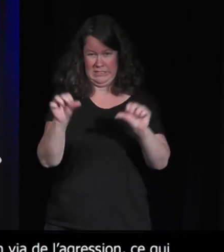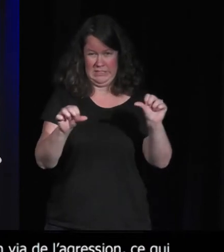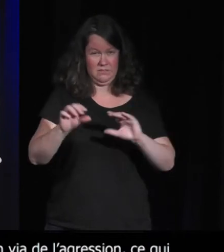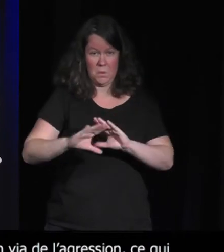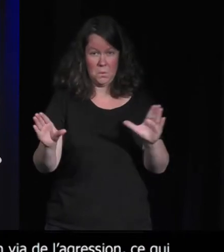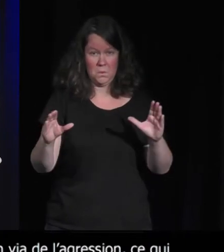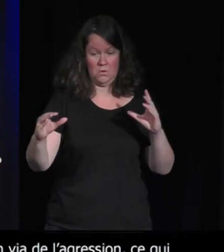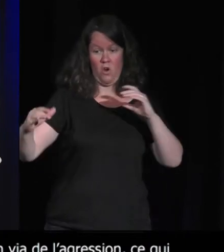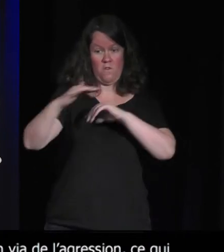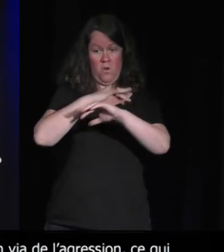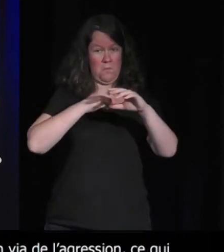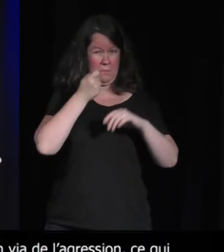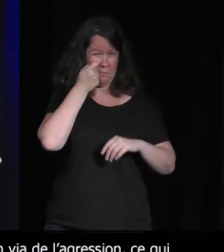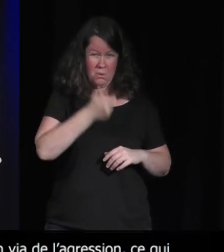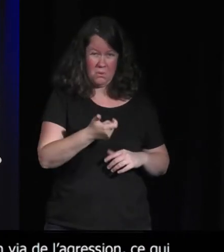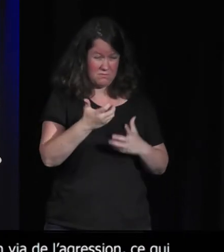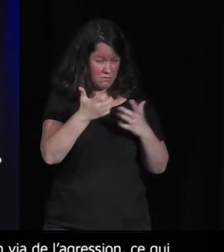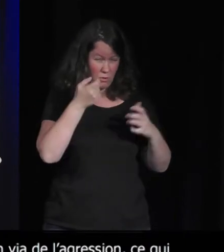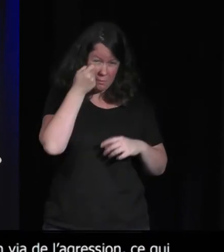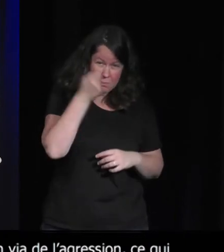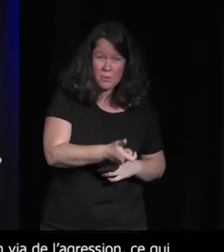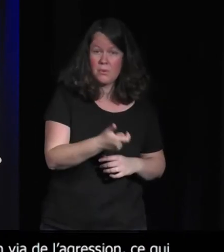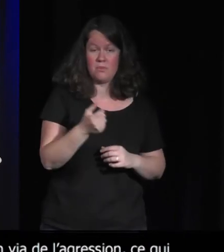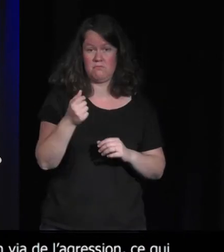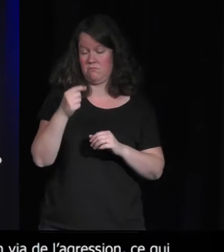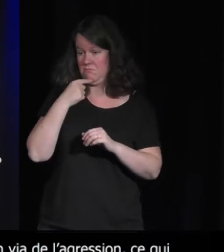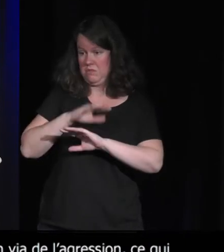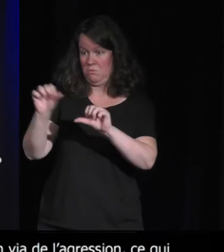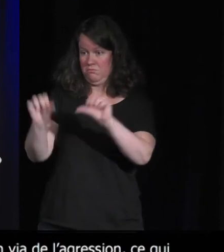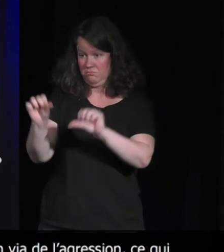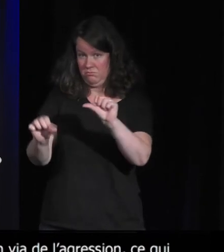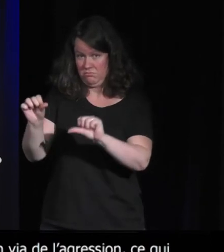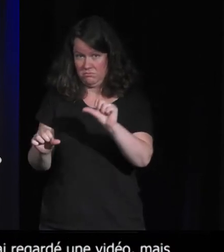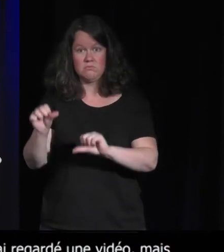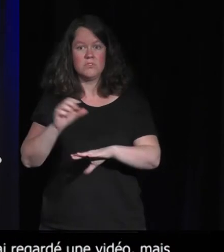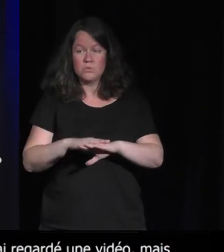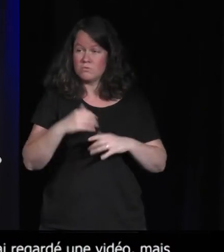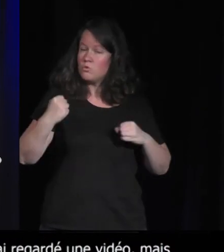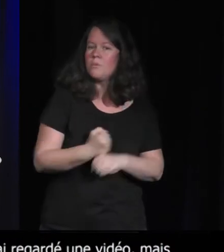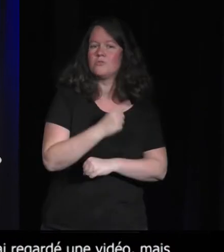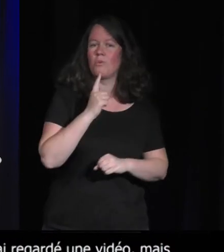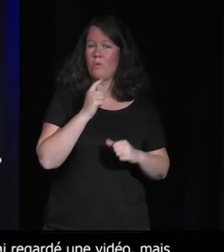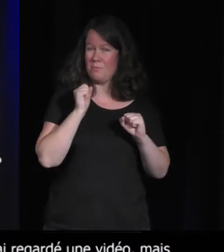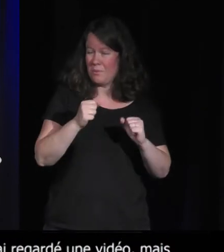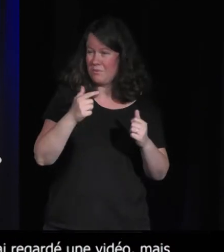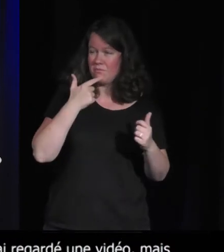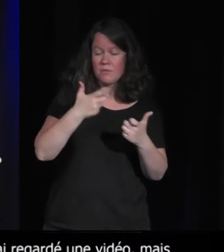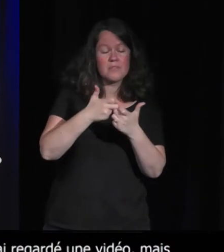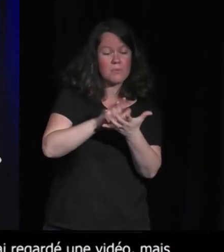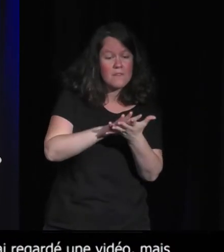tellement... Alors qu y tellement à faire pour justement parler des écosystèmes, parler de l'évolution aussi. Là, c'est un pan extraordinaire